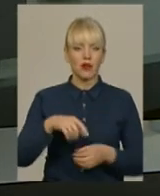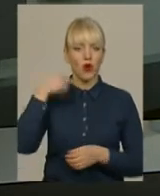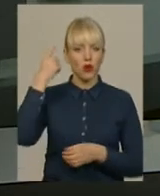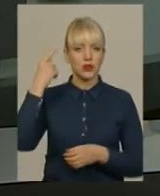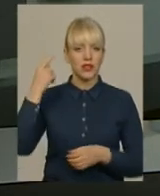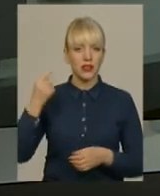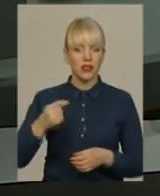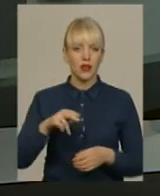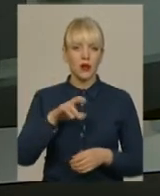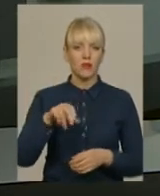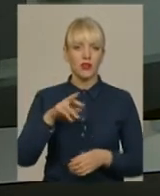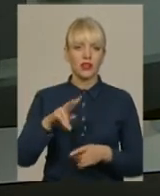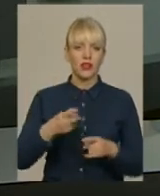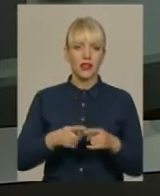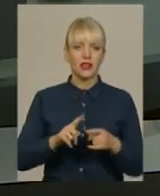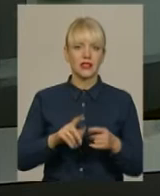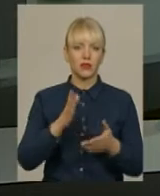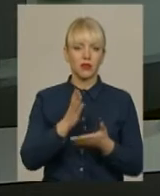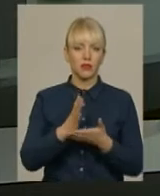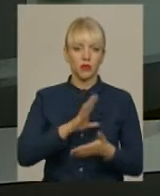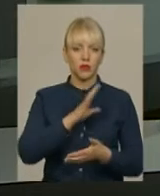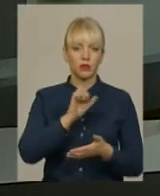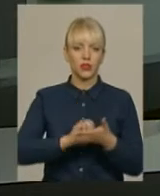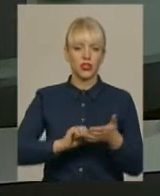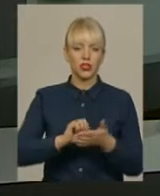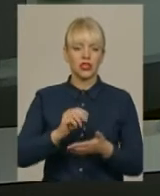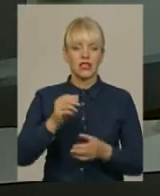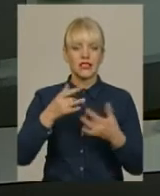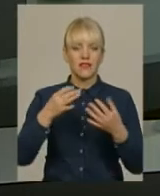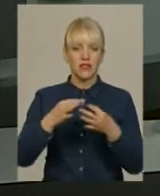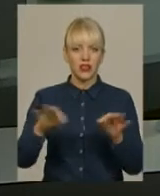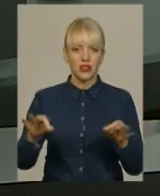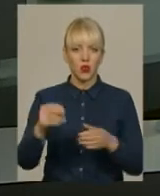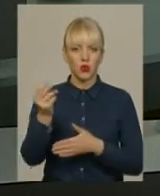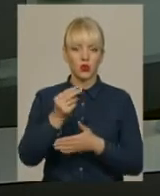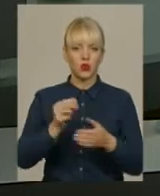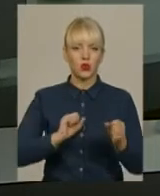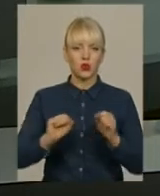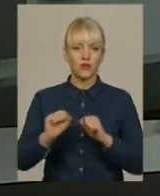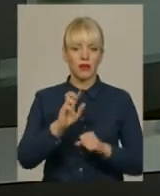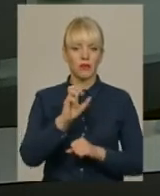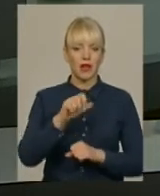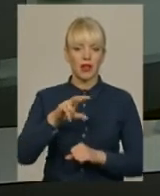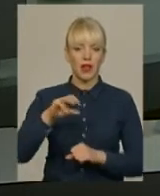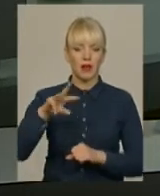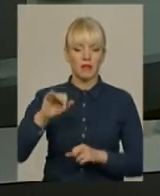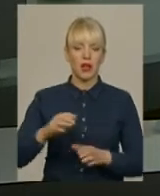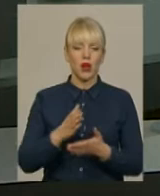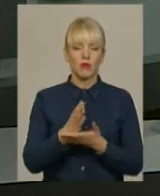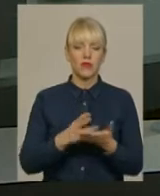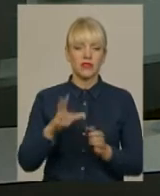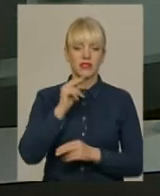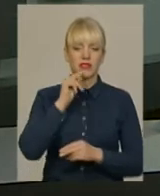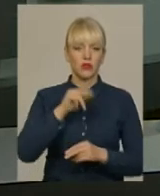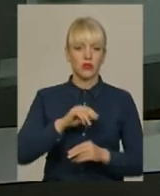це стало причиною звільнення художнього керівника цього колективу Миколи Балеми. Посадовці ж усі звинувачення відкидають.